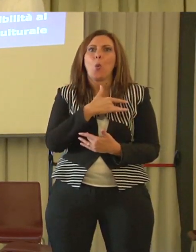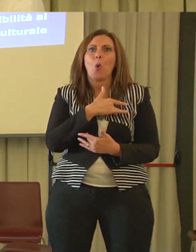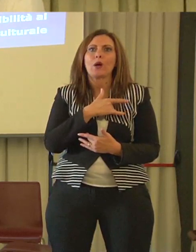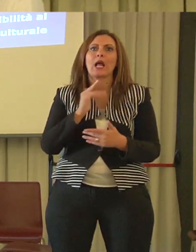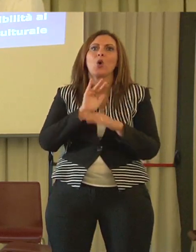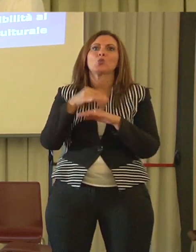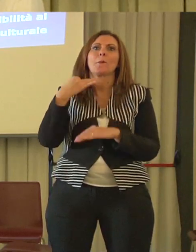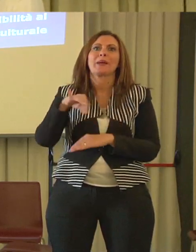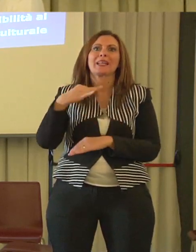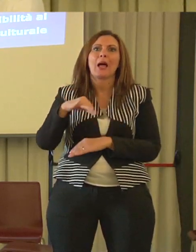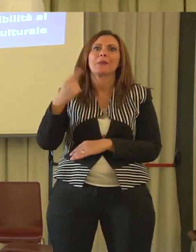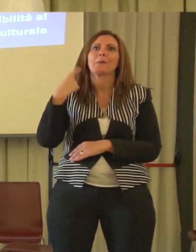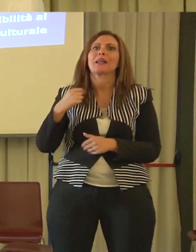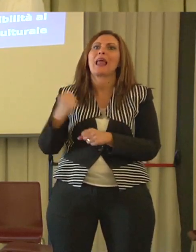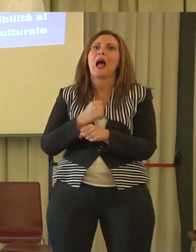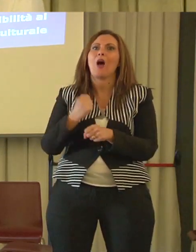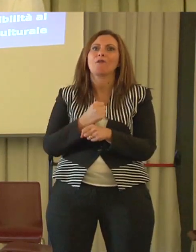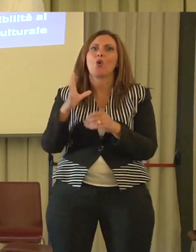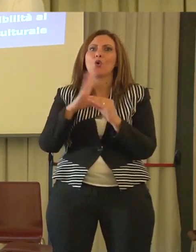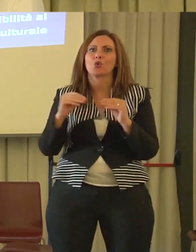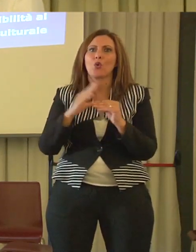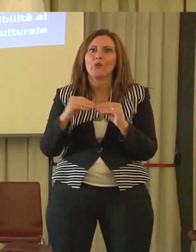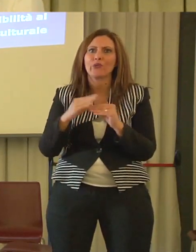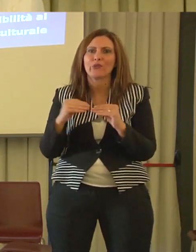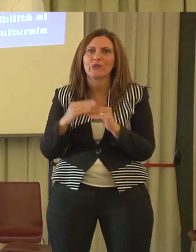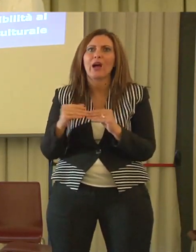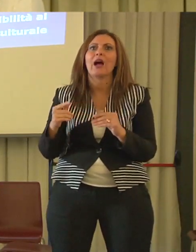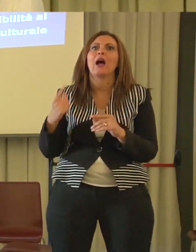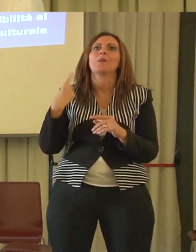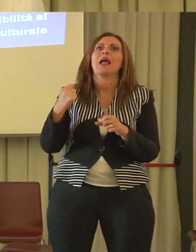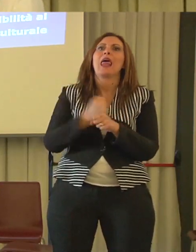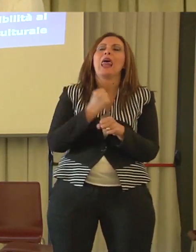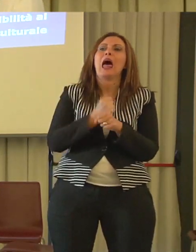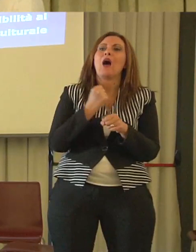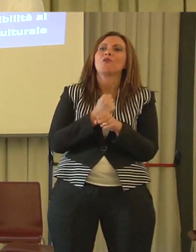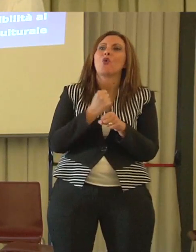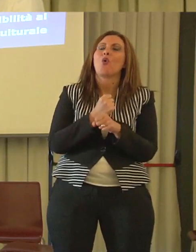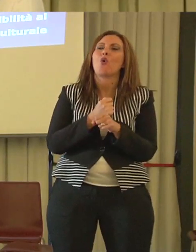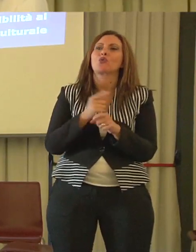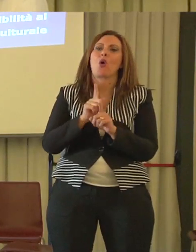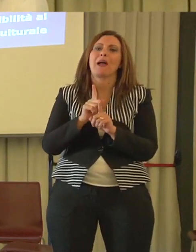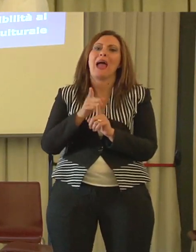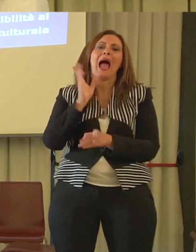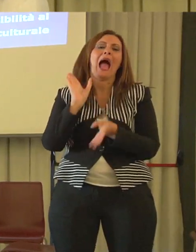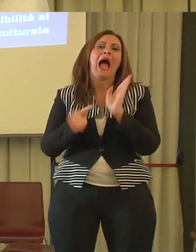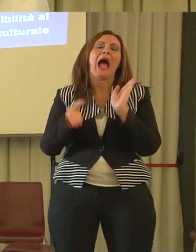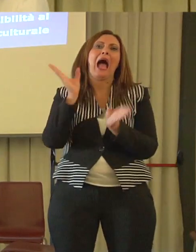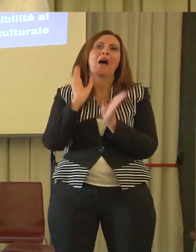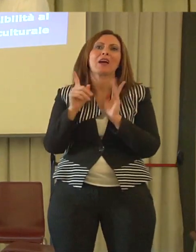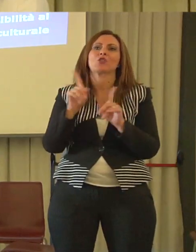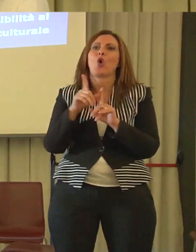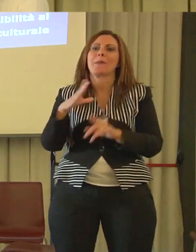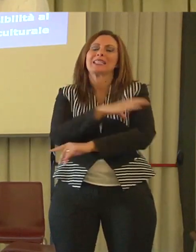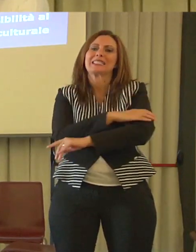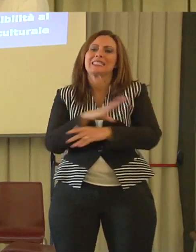per come ha portato avanti questo lavoro, per tutto lo staff qui è stato per chi